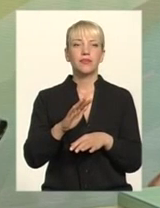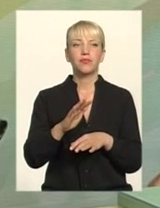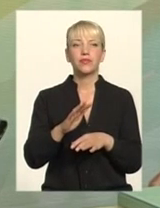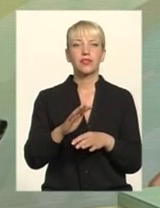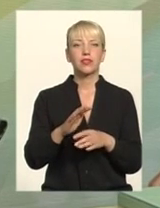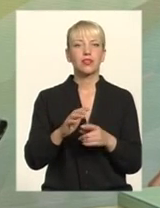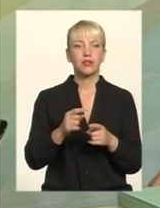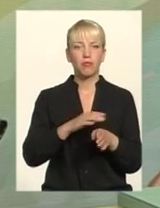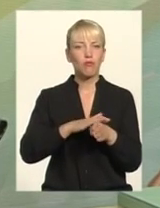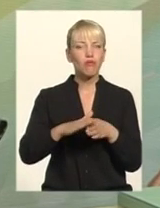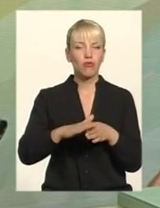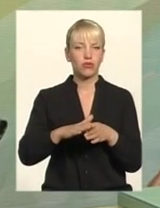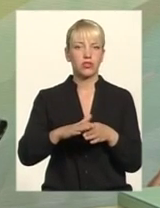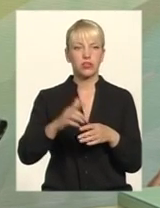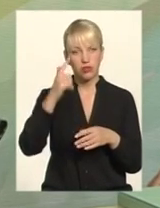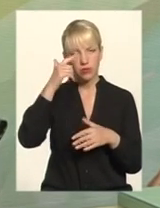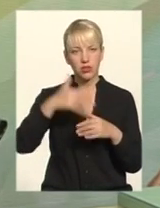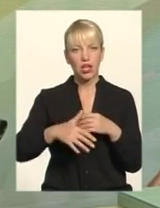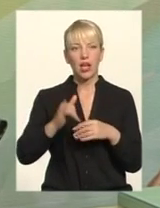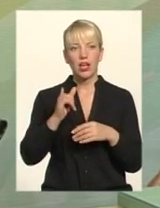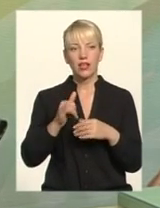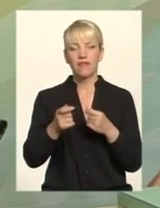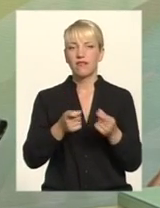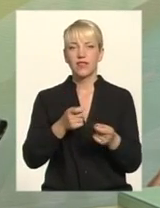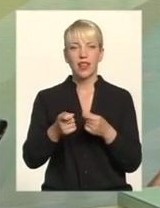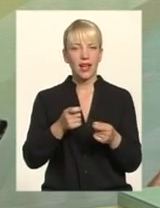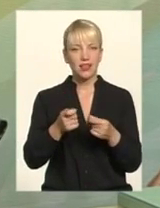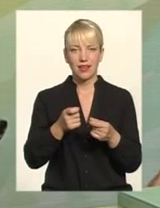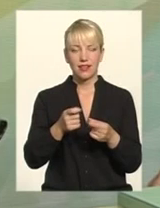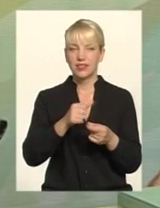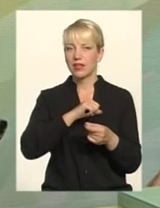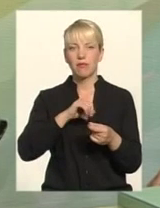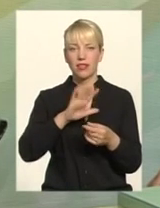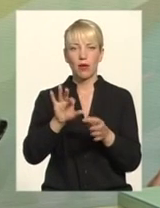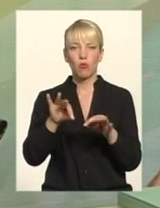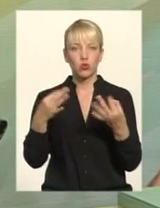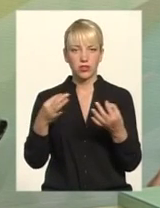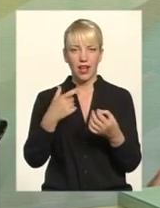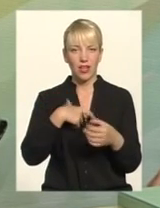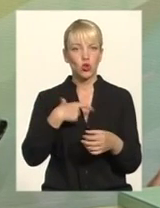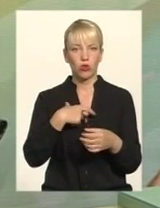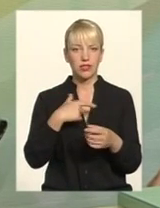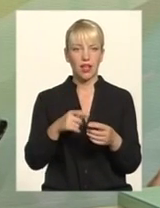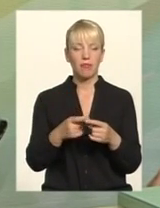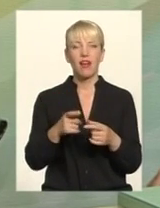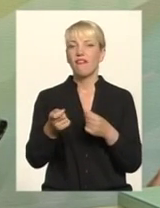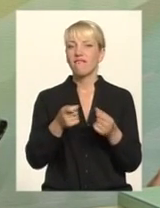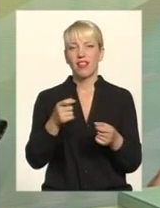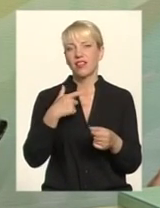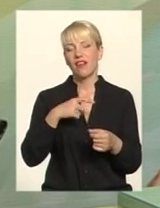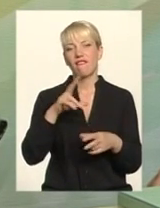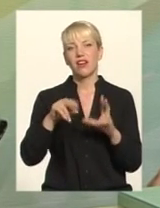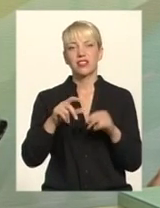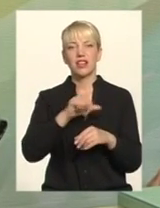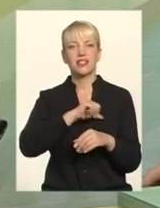громадянське суспільство влада не пускає до влади, власне Влада вважає, що вона самодостатня, особливо теперішня